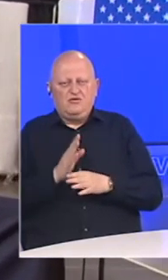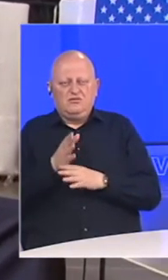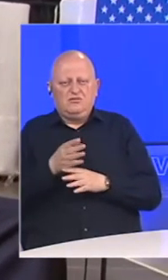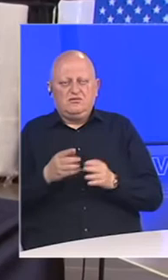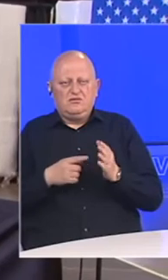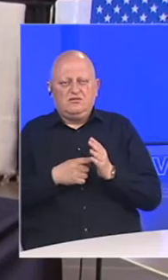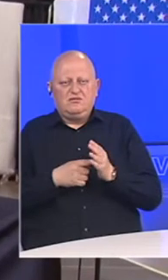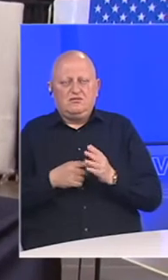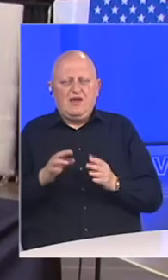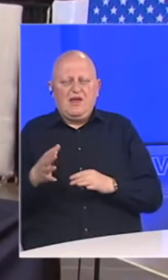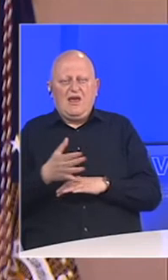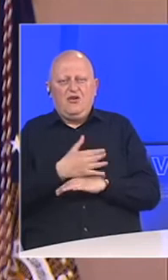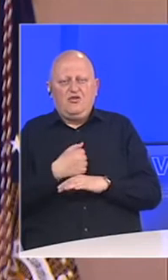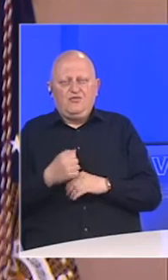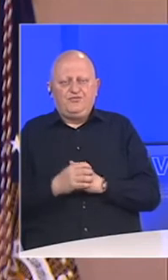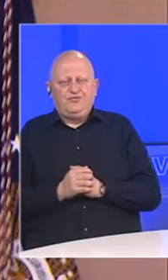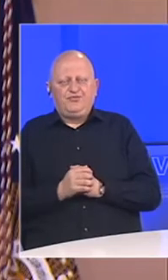tema je bila ekonomija.